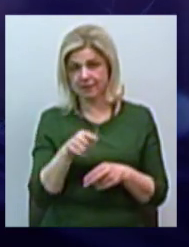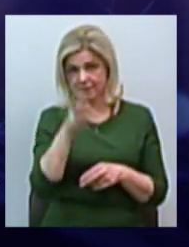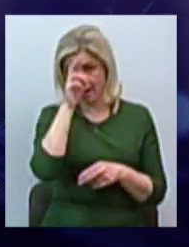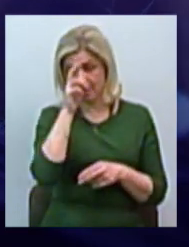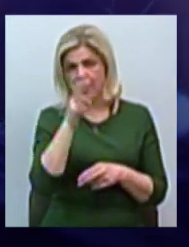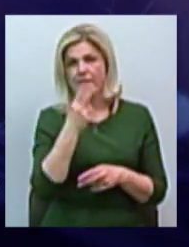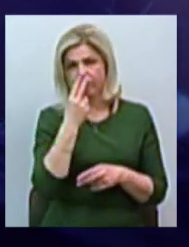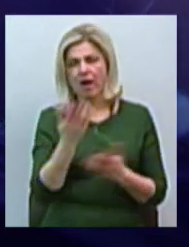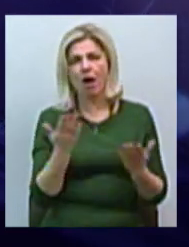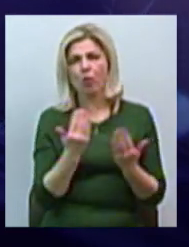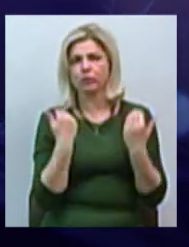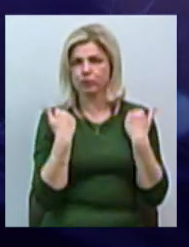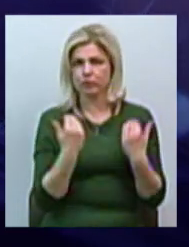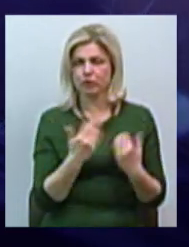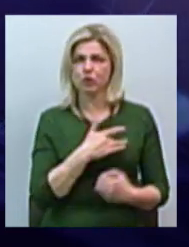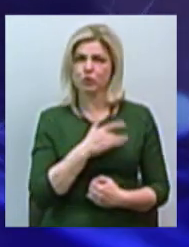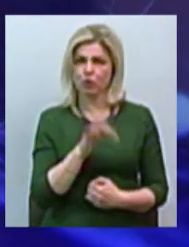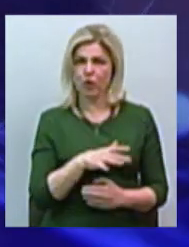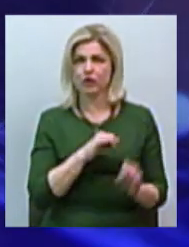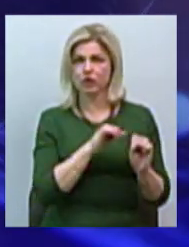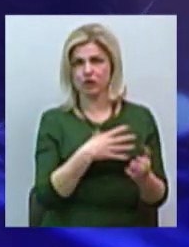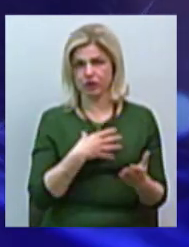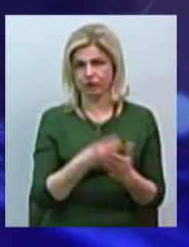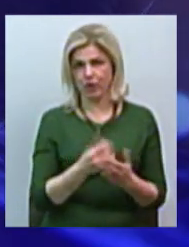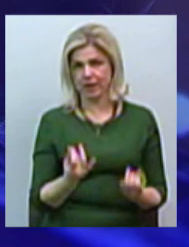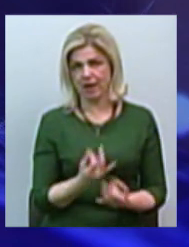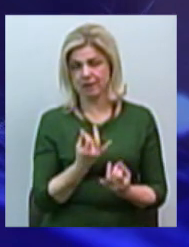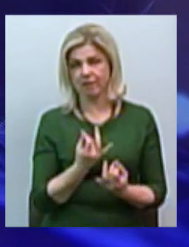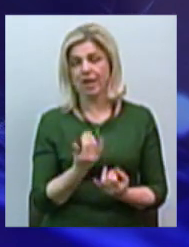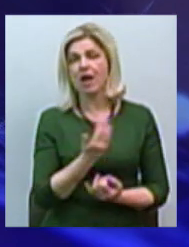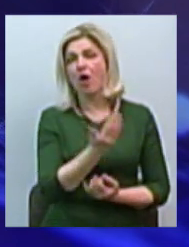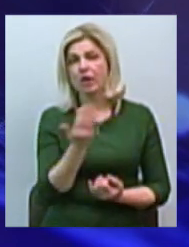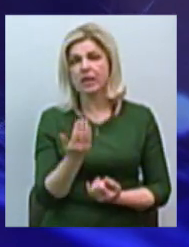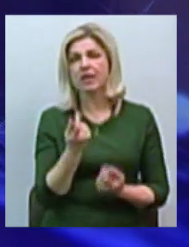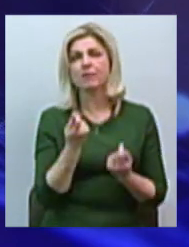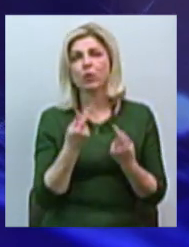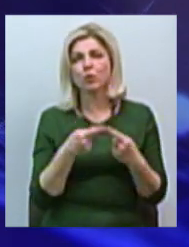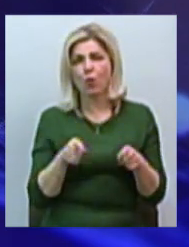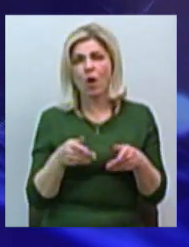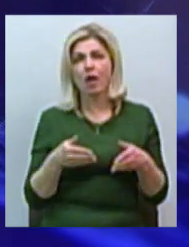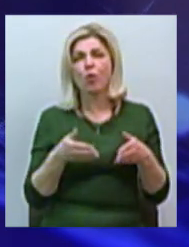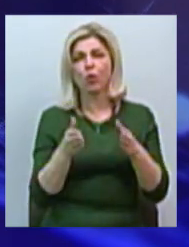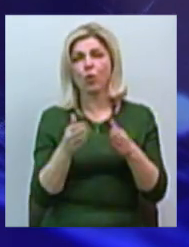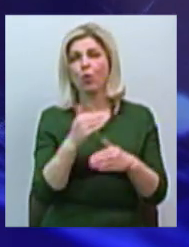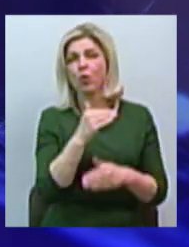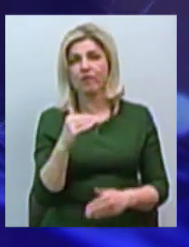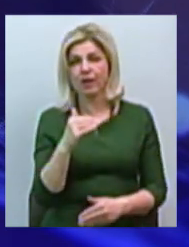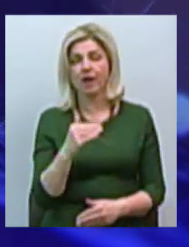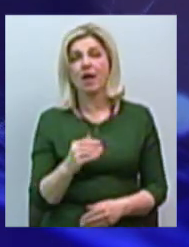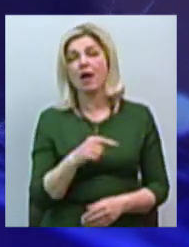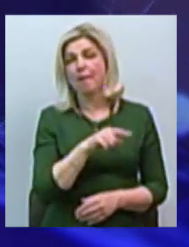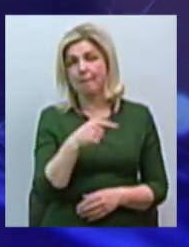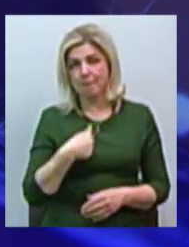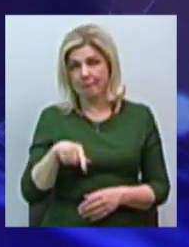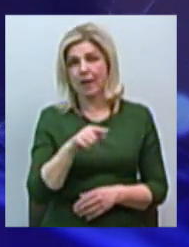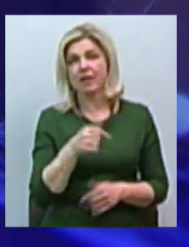був мощний, жісткий протекціонізм. Сьогодні вони на другому етапі, на другому уровні, і ми не можемо себе